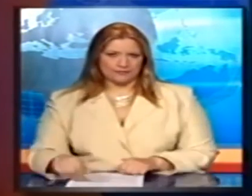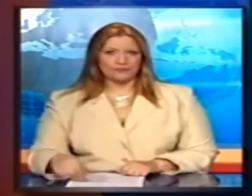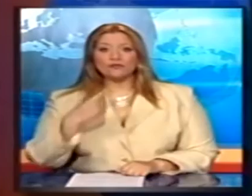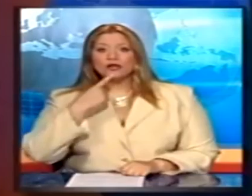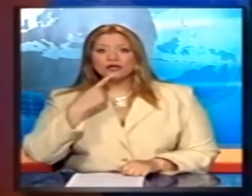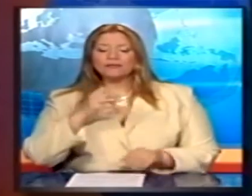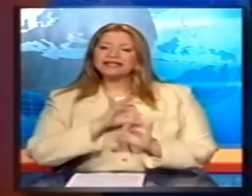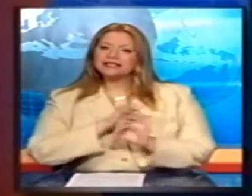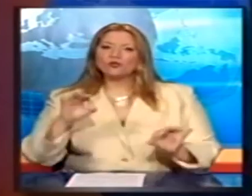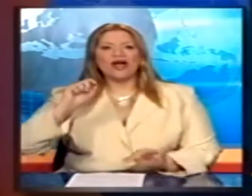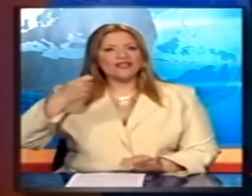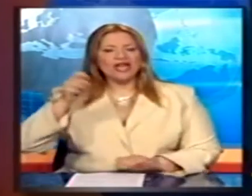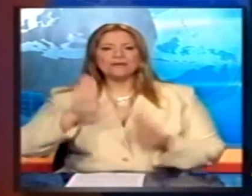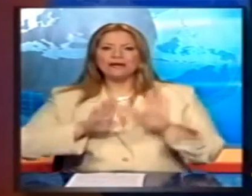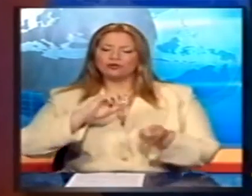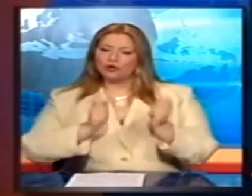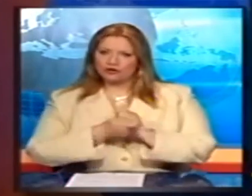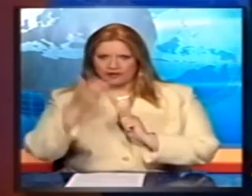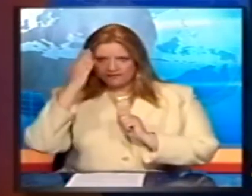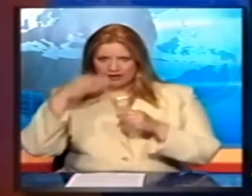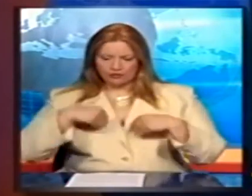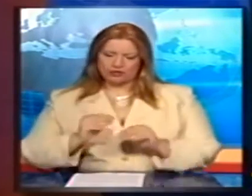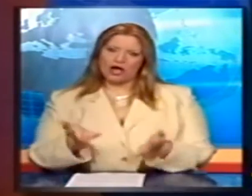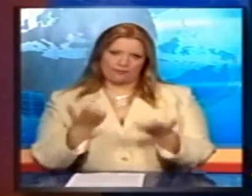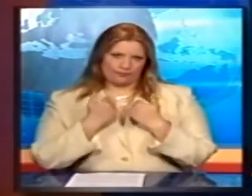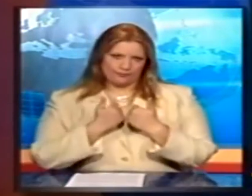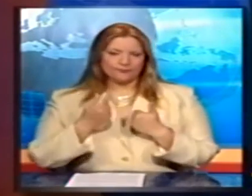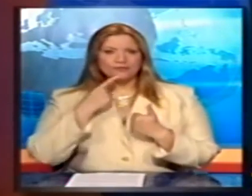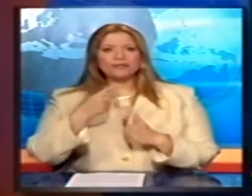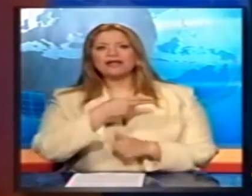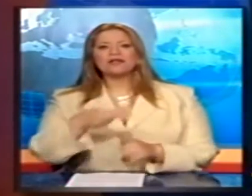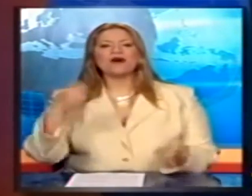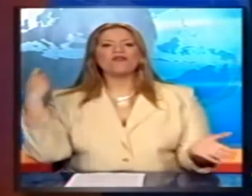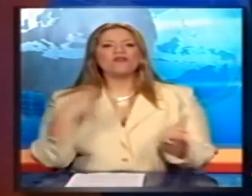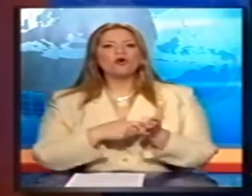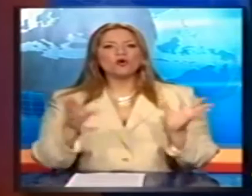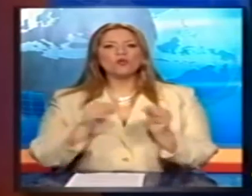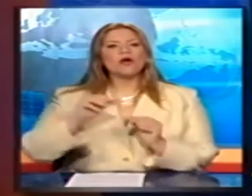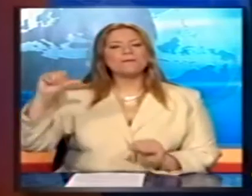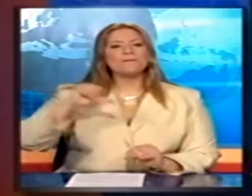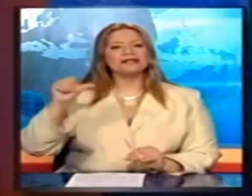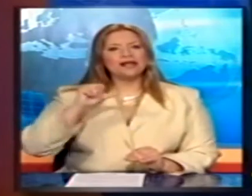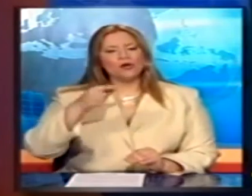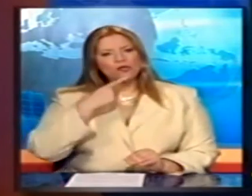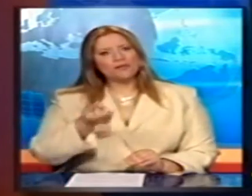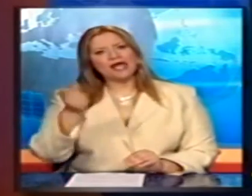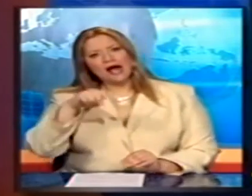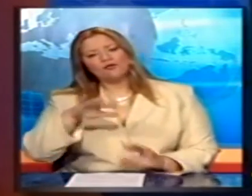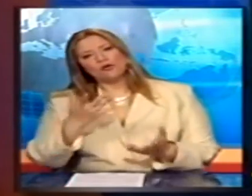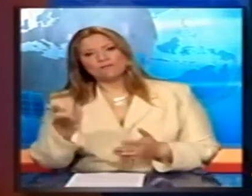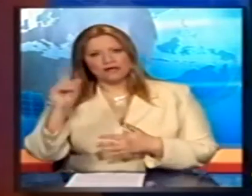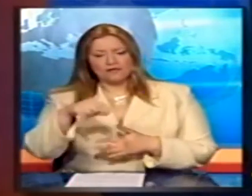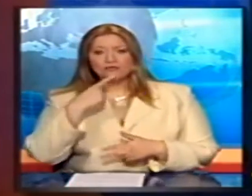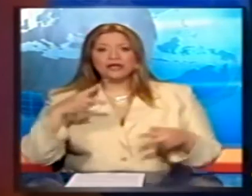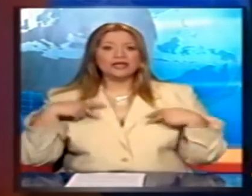κατηγορηματικά ενδεχόμενο με τοχοποίησης της ΔΕΗ ενώ σε ό,τι αφορά στον ενιαίο φόρο για το πετρέλαιο που αναμένεται να ανακοινωθεί αύριο ή μεθαύριο